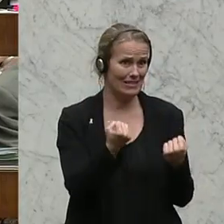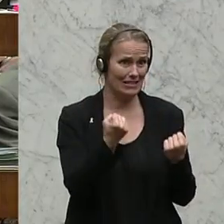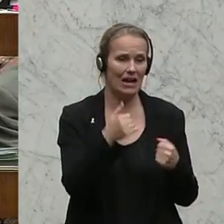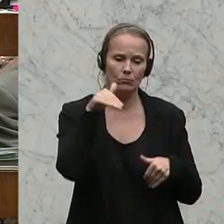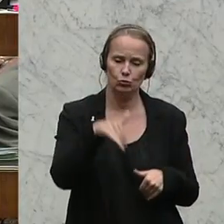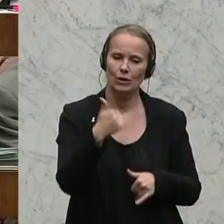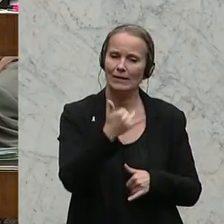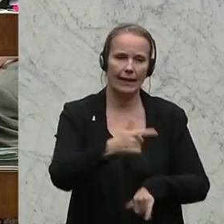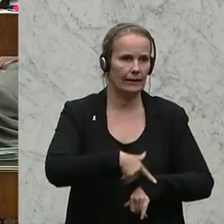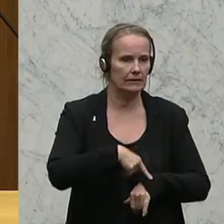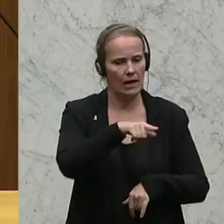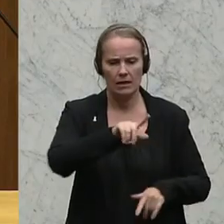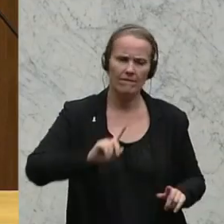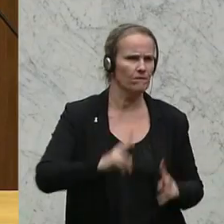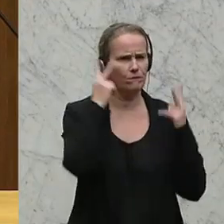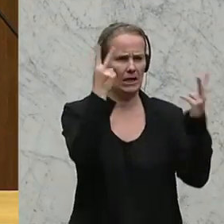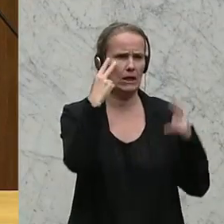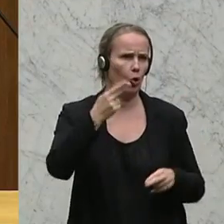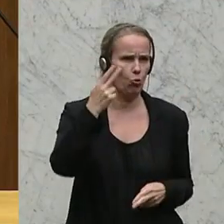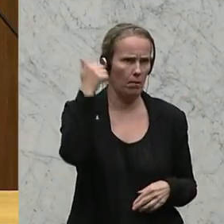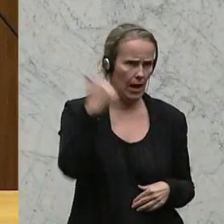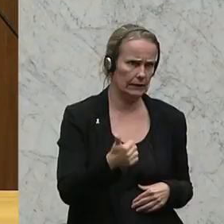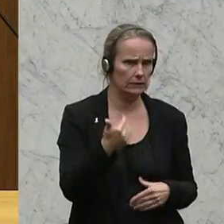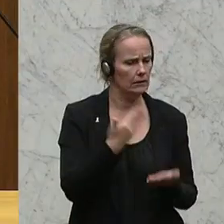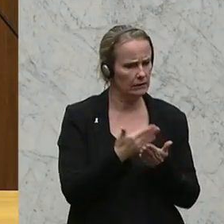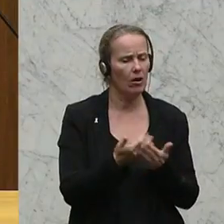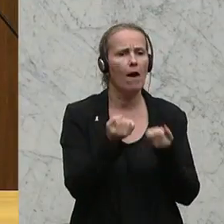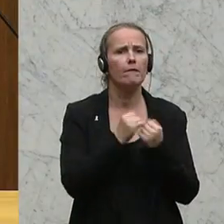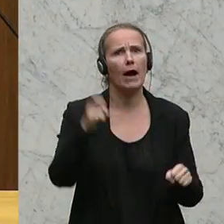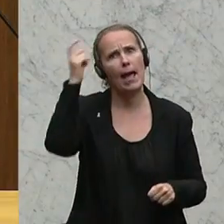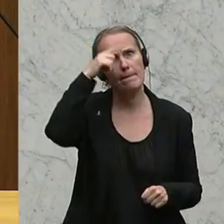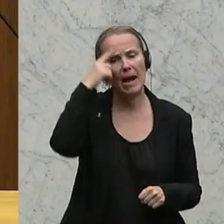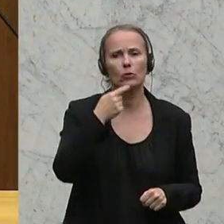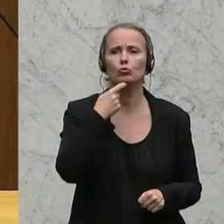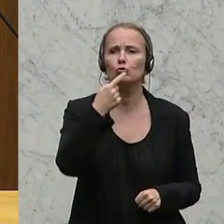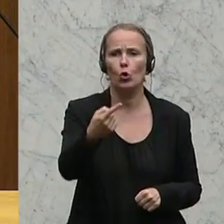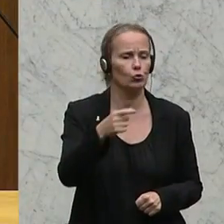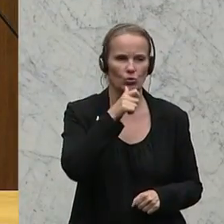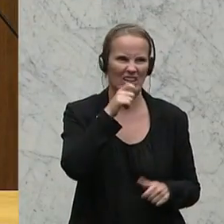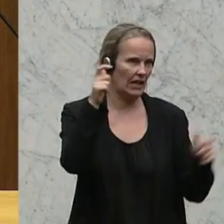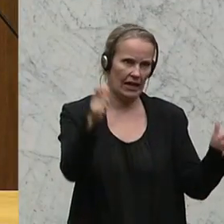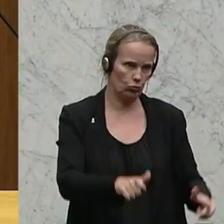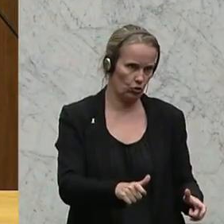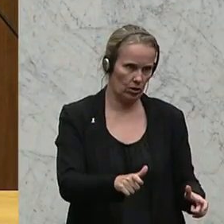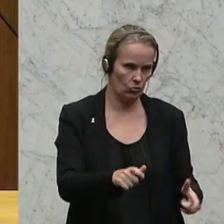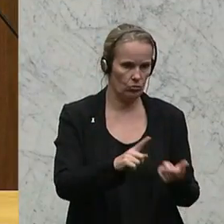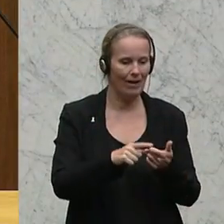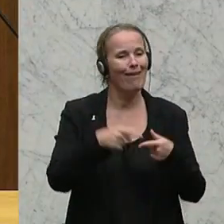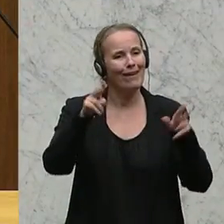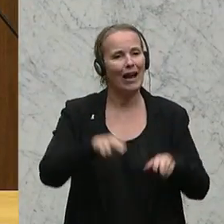Vorrang haben. Und daher ist auch wichtig, dass wir das Recht auf freie Meinungsäußerung in Wirklichkeit nicht einschränken, das Recht auf